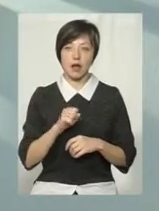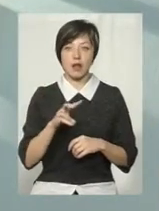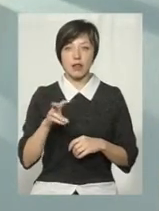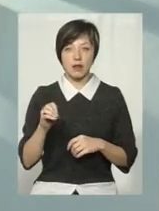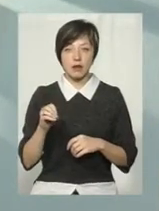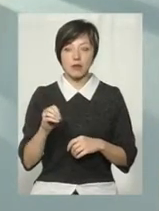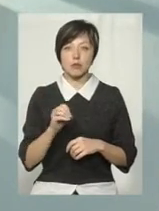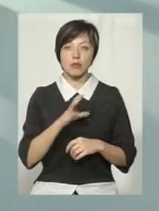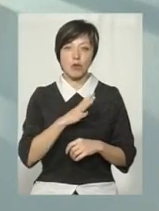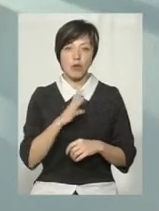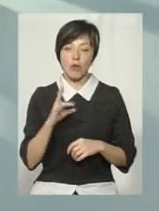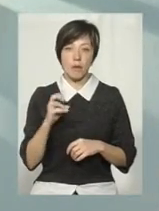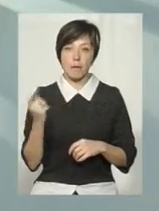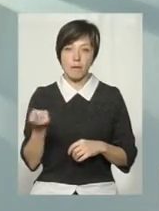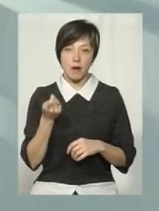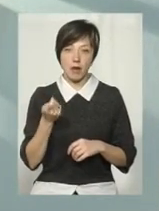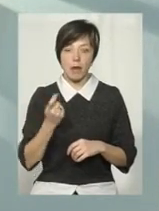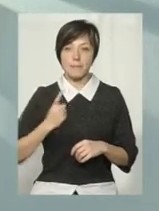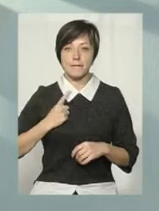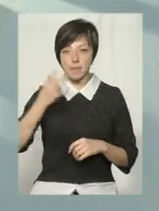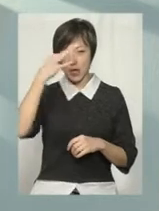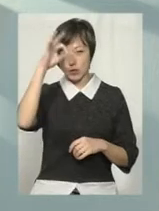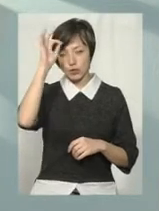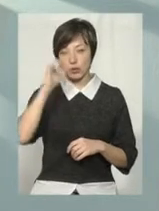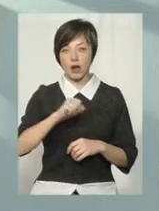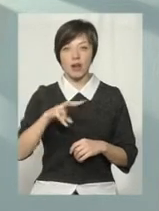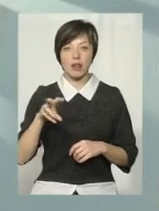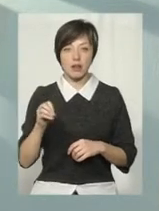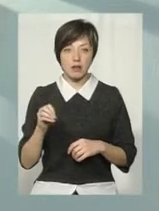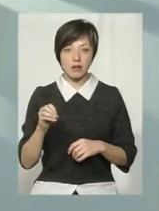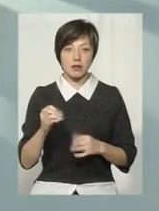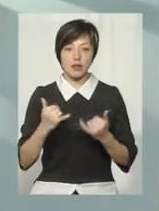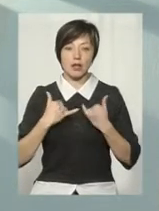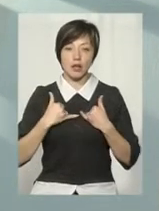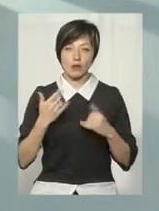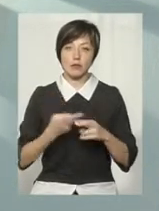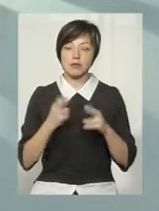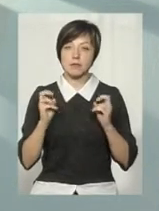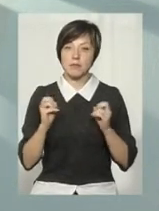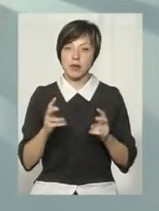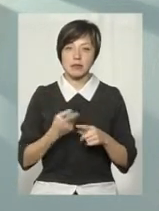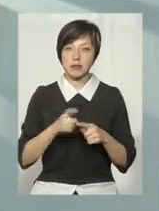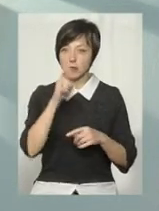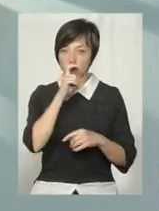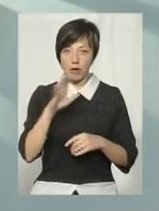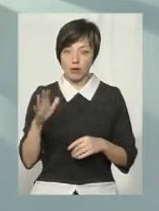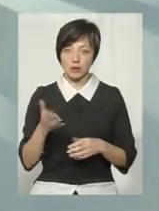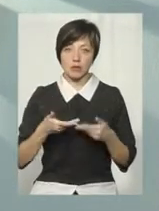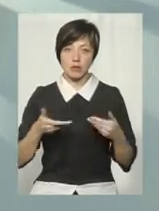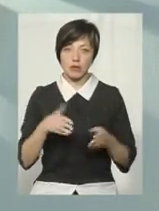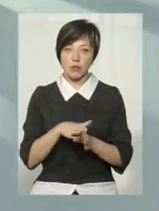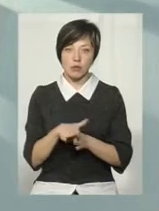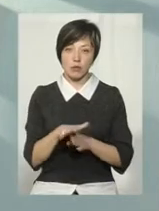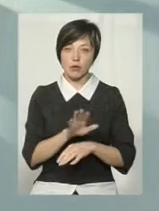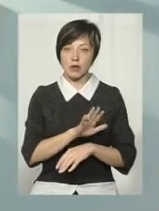було немало патрульних, в принципі, але для нашої безпеки, я думаю, це непогано, вони нас абсолютно